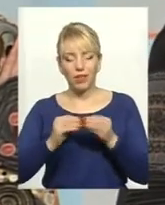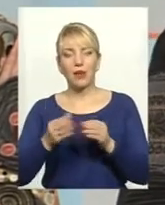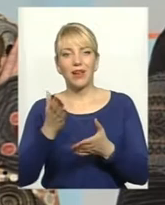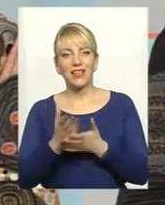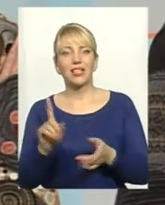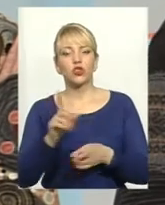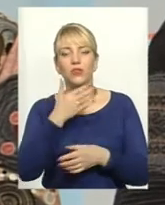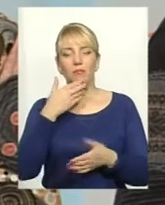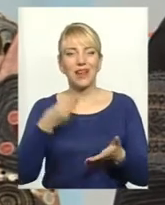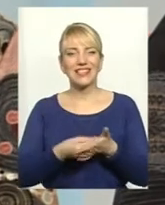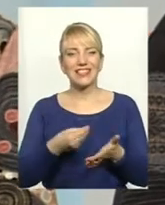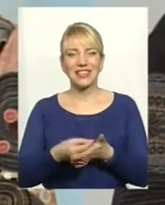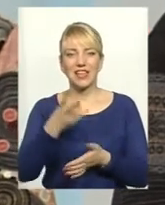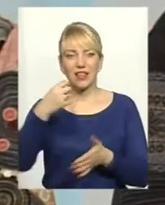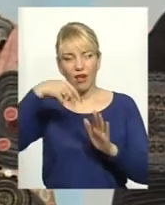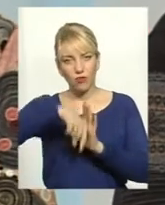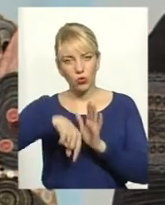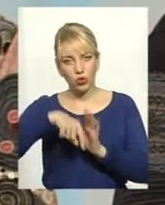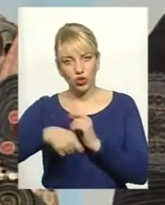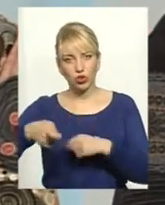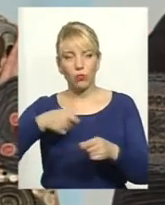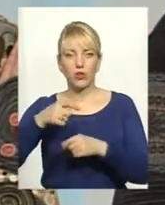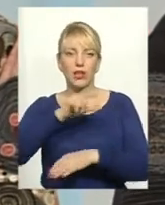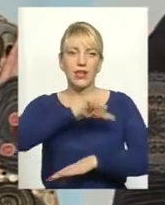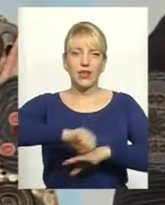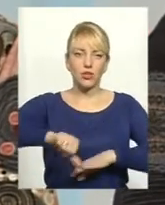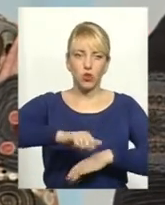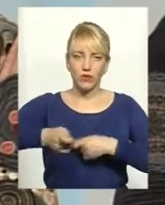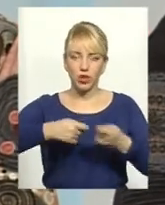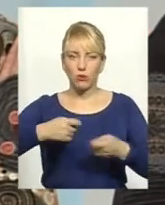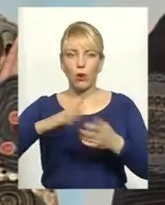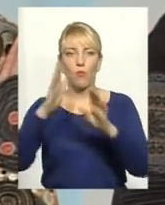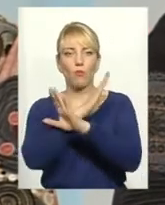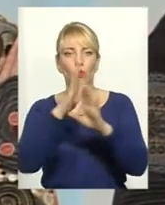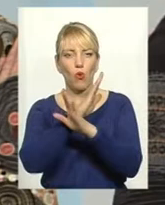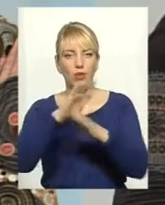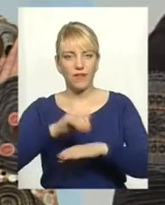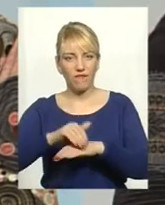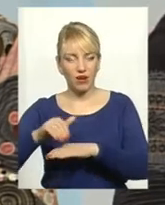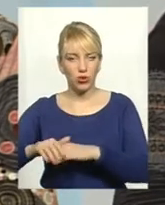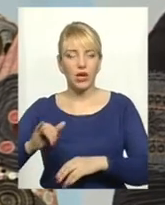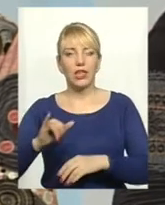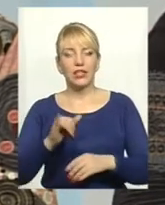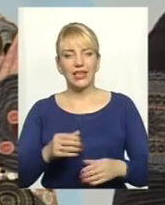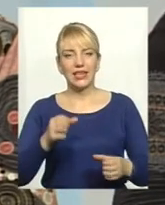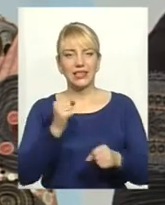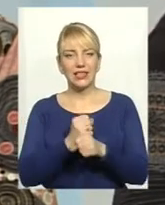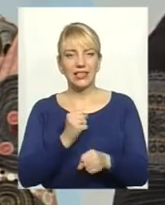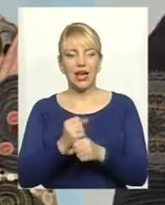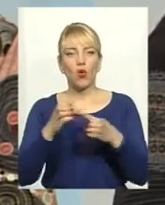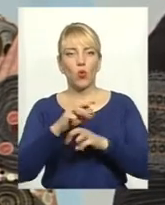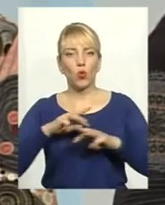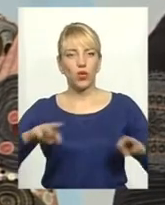і ціни немає і на внутрішньому ринку, і немає і на зовнішньому ринку. Погодні фактори, дії уряду сьогоднішнього,